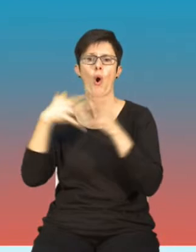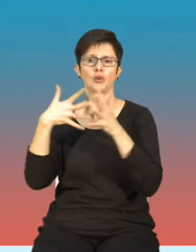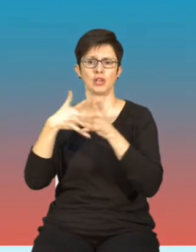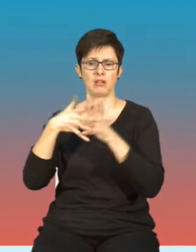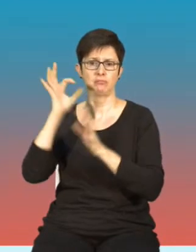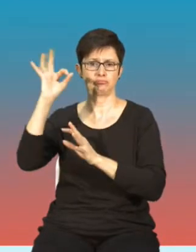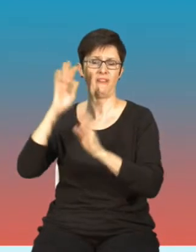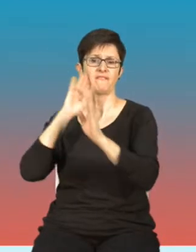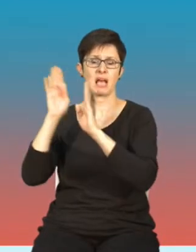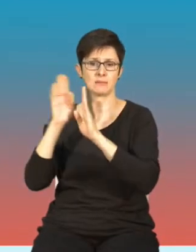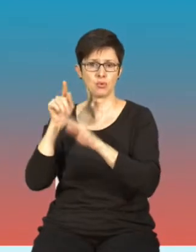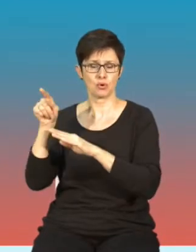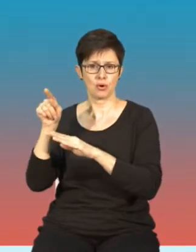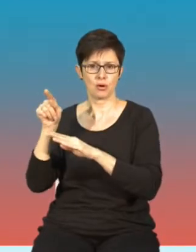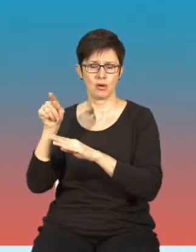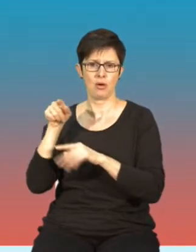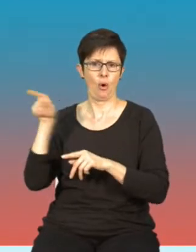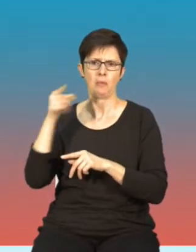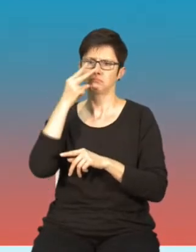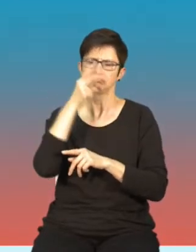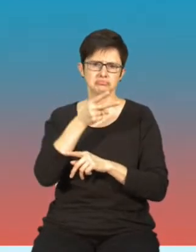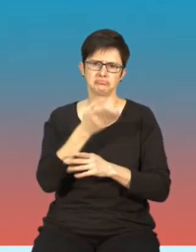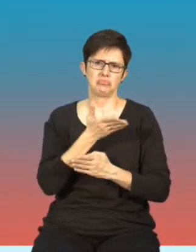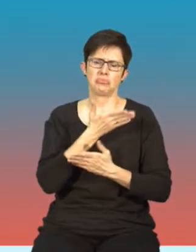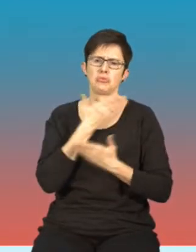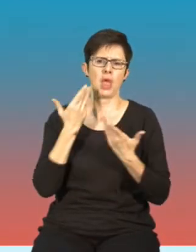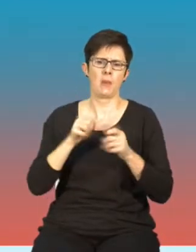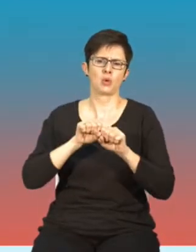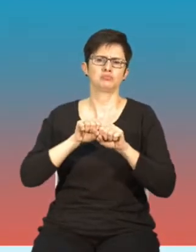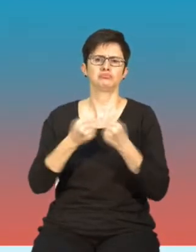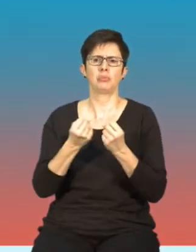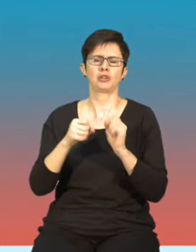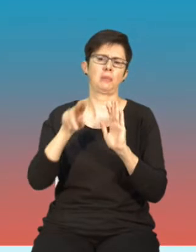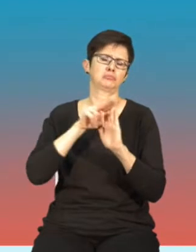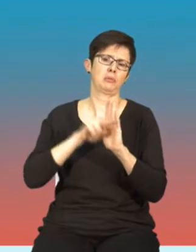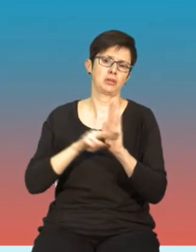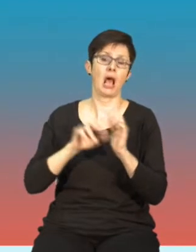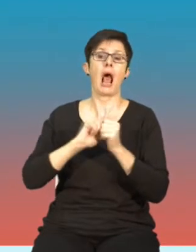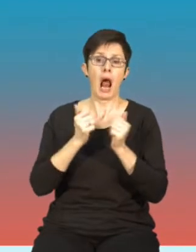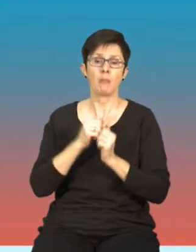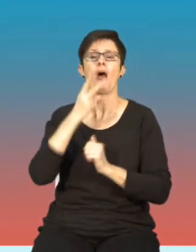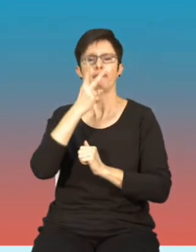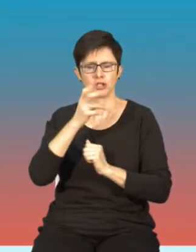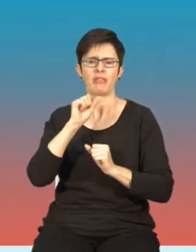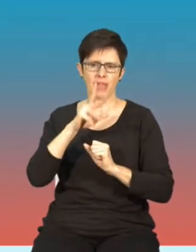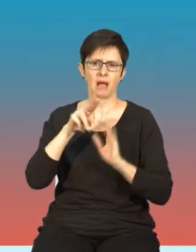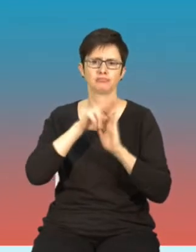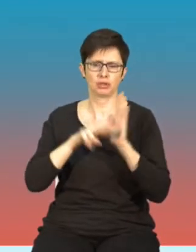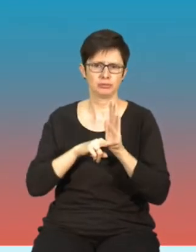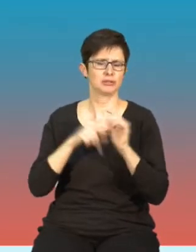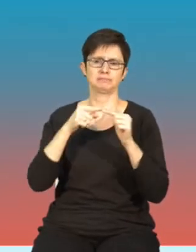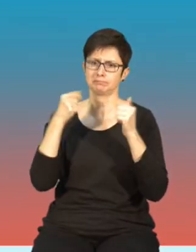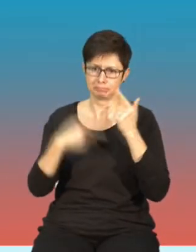Facebooka i nie dopatrzył się tam złamania regulaminu lub dopatrzył się i informuje na przykład